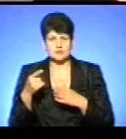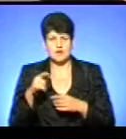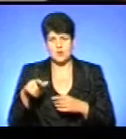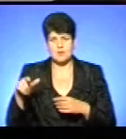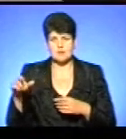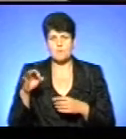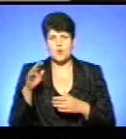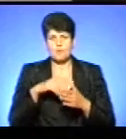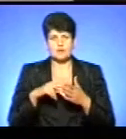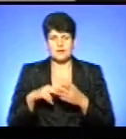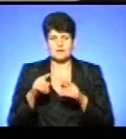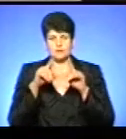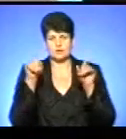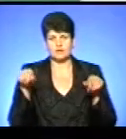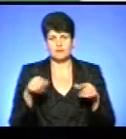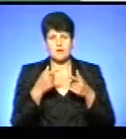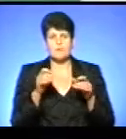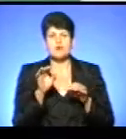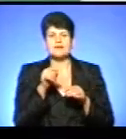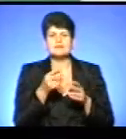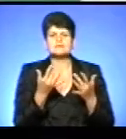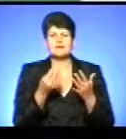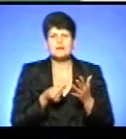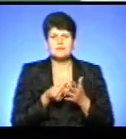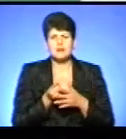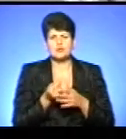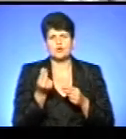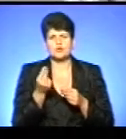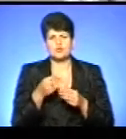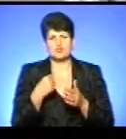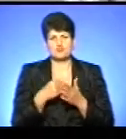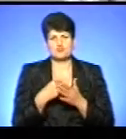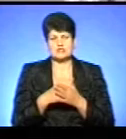На цих стендах інформація про те, скільки українці сплачуть грошей до бюджету.